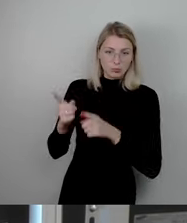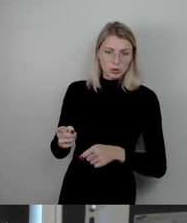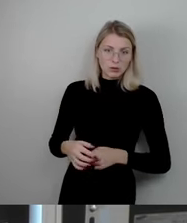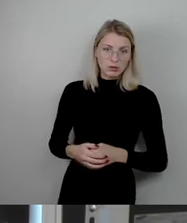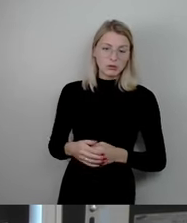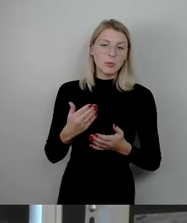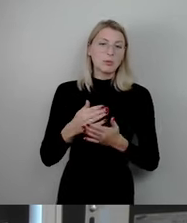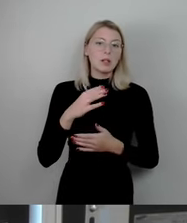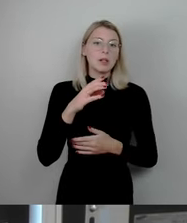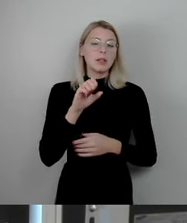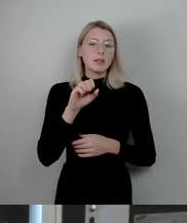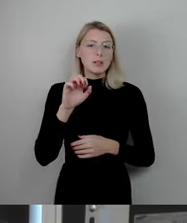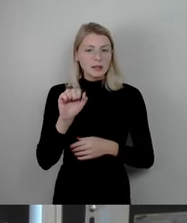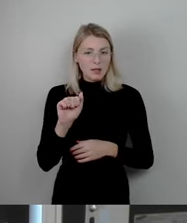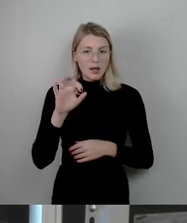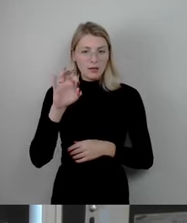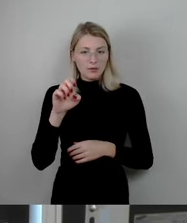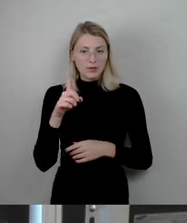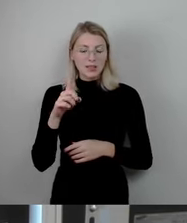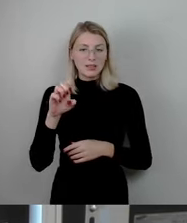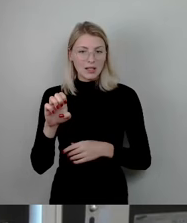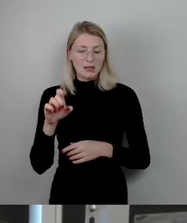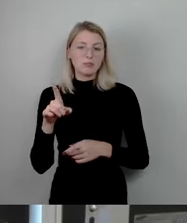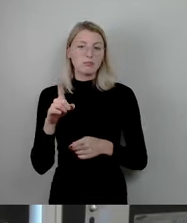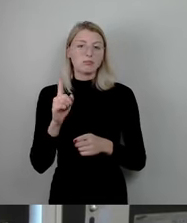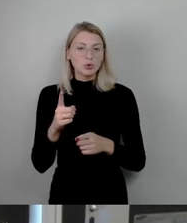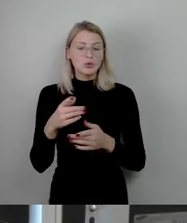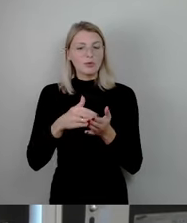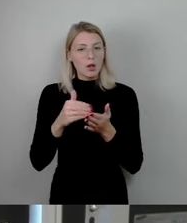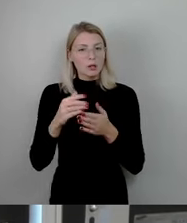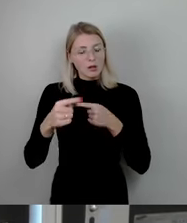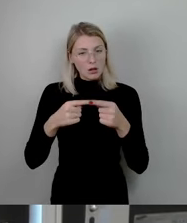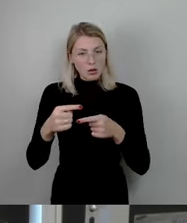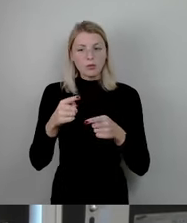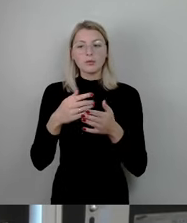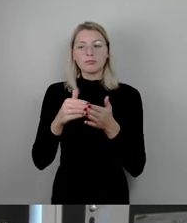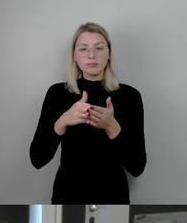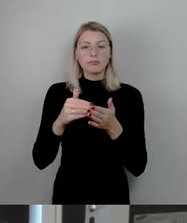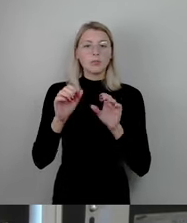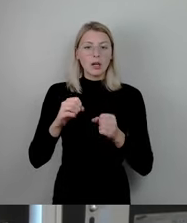müssen weitergeführt werden, damit wir sie gemeinsam in der Citywache